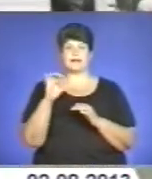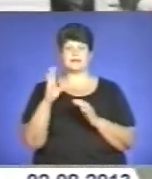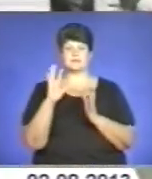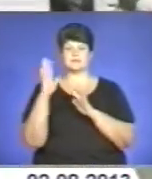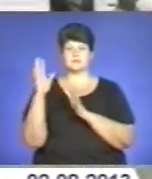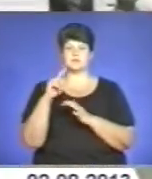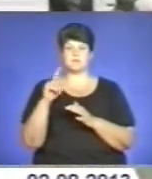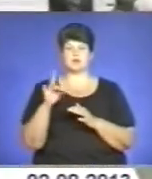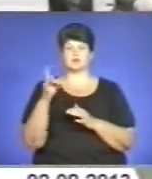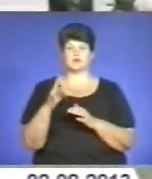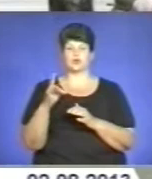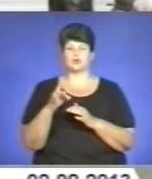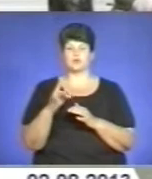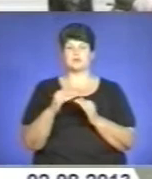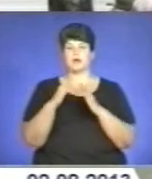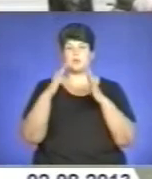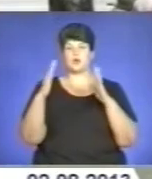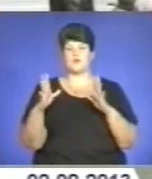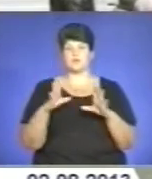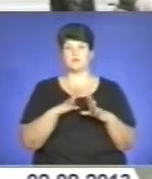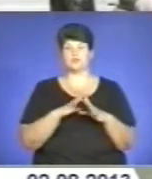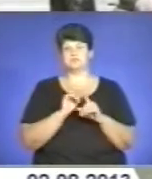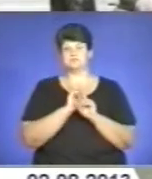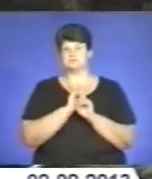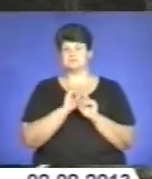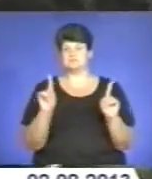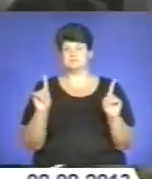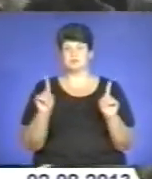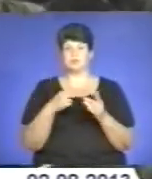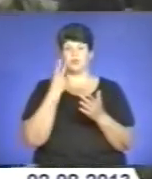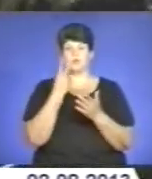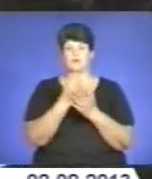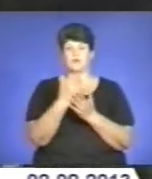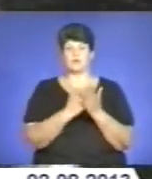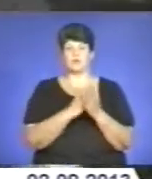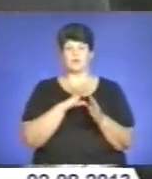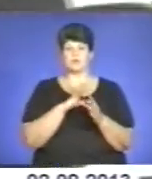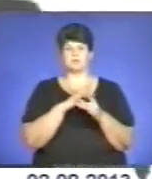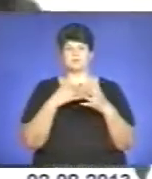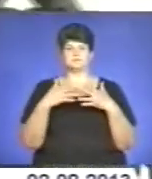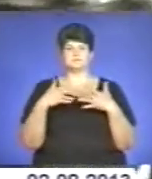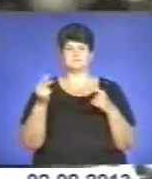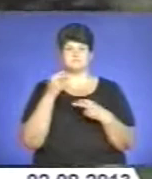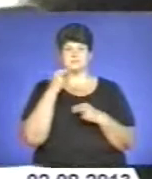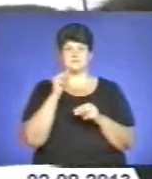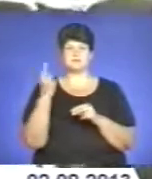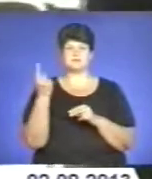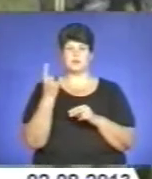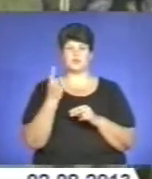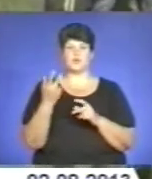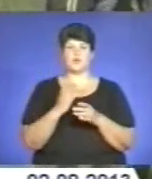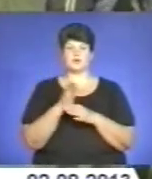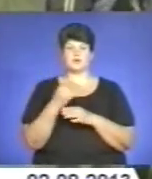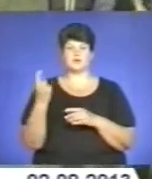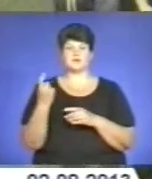Таборування із бійцями спецпідрозділу стало для відпочиваючих справжньою пригодою. Показова програма була насичена та ефективна. Спершого гості дивували